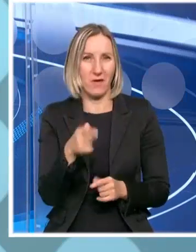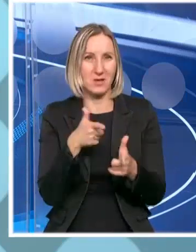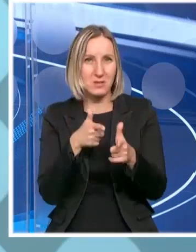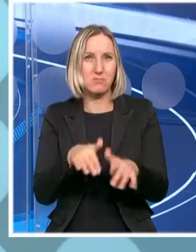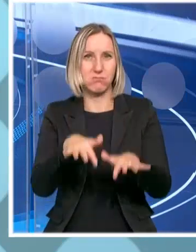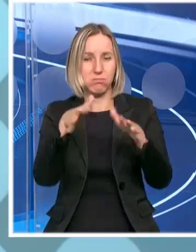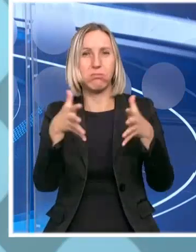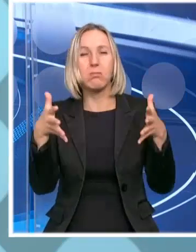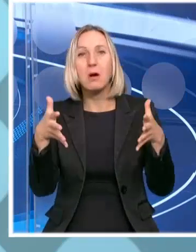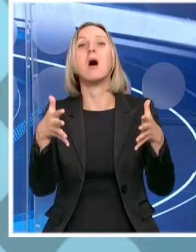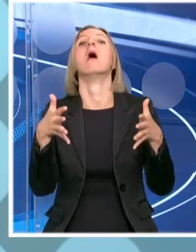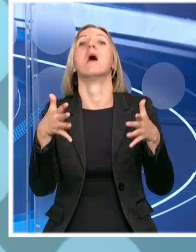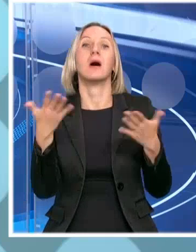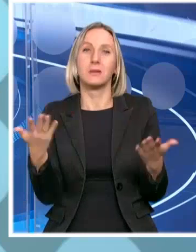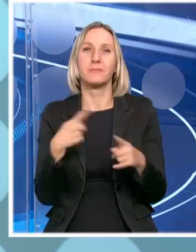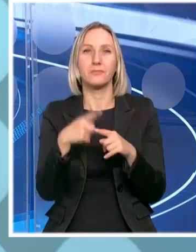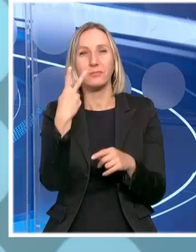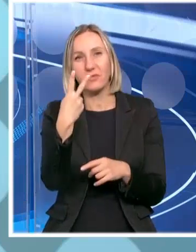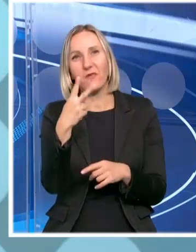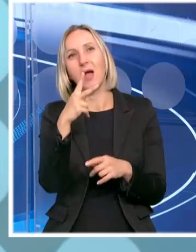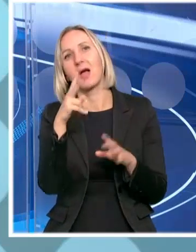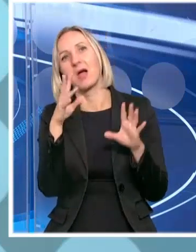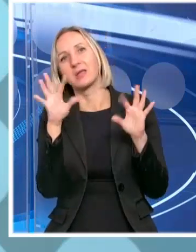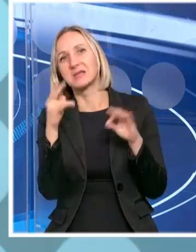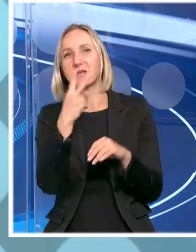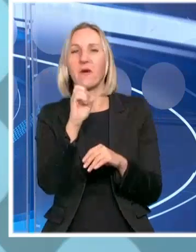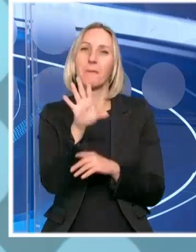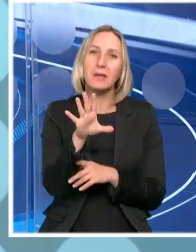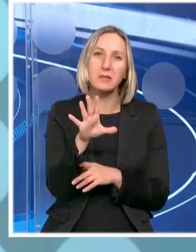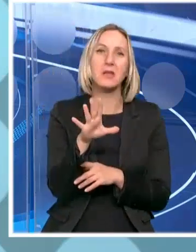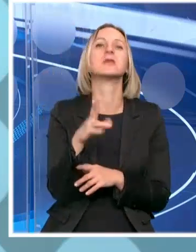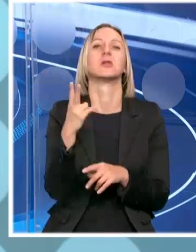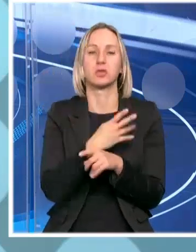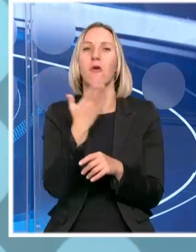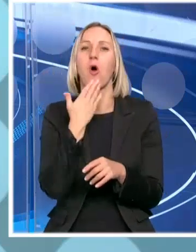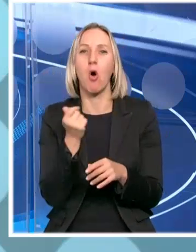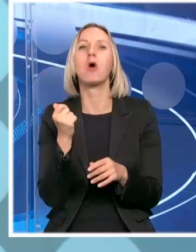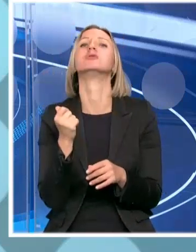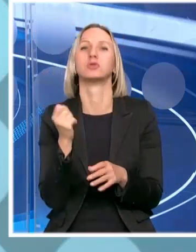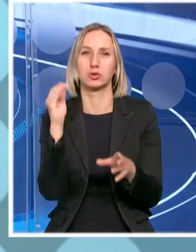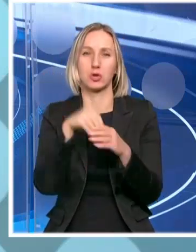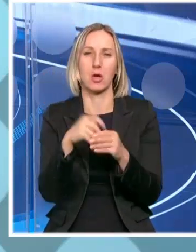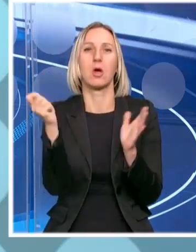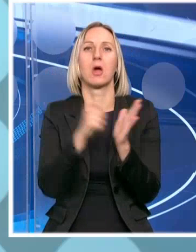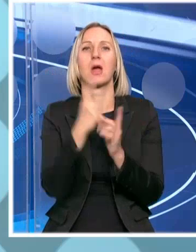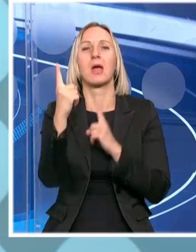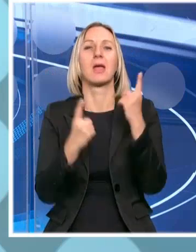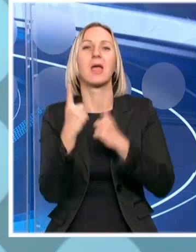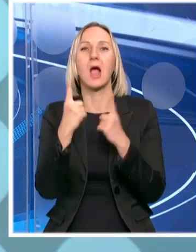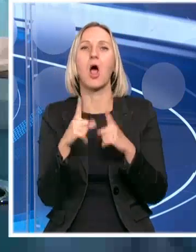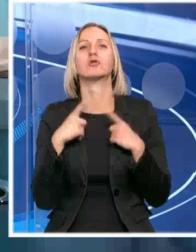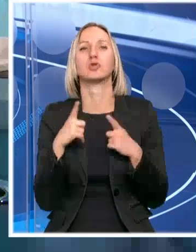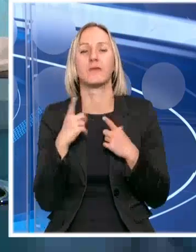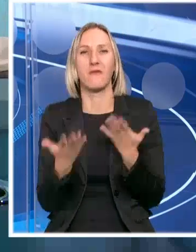podrške. Od 2010 do 2015 država će se uključiti da otkupi kilogram goveđeg mesa žive vage. To je